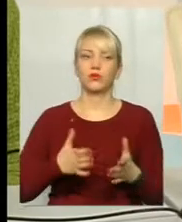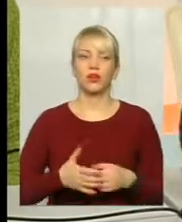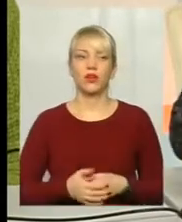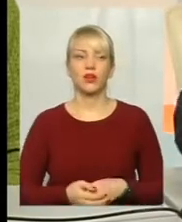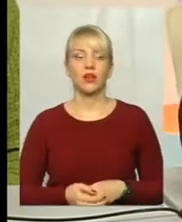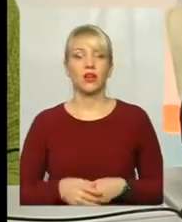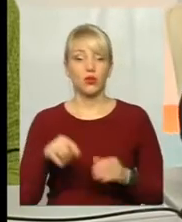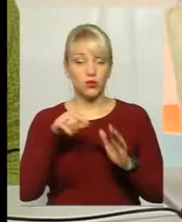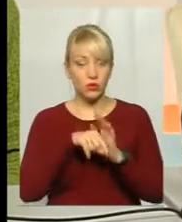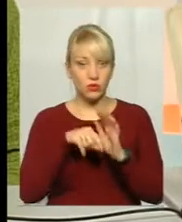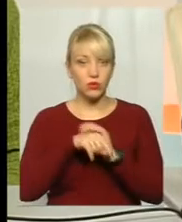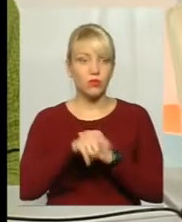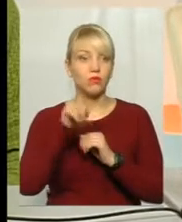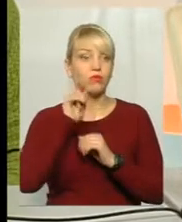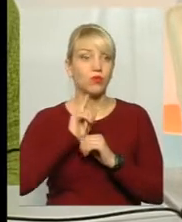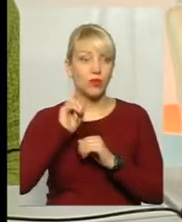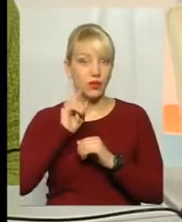Тобто, людина, поки вони,